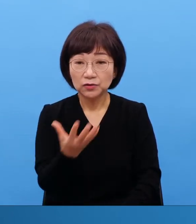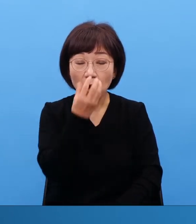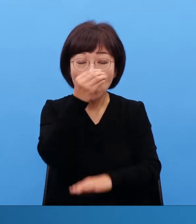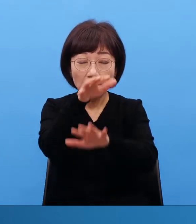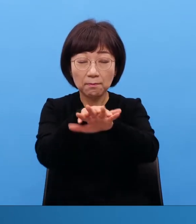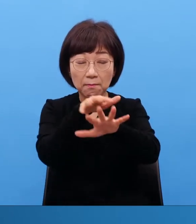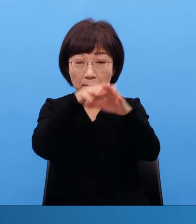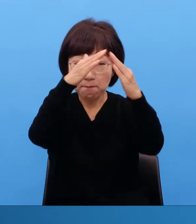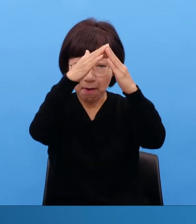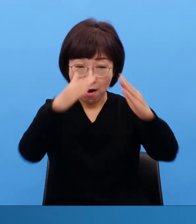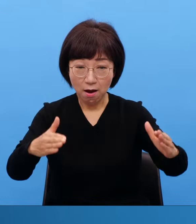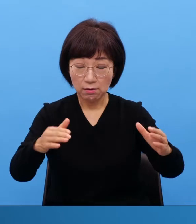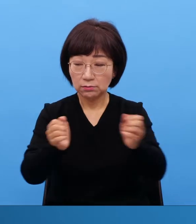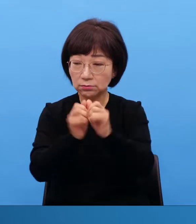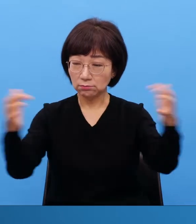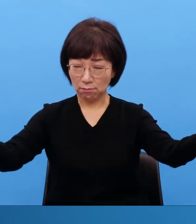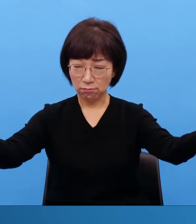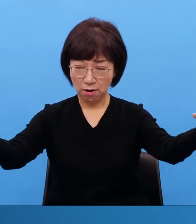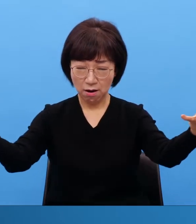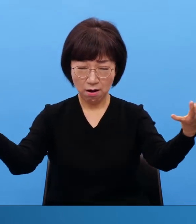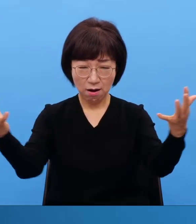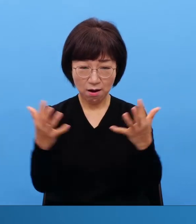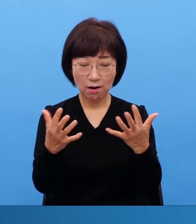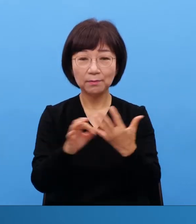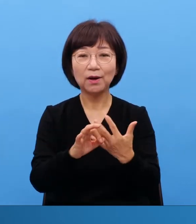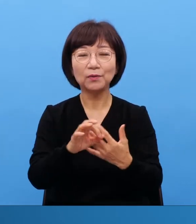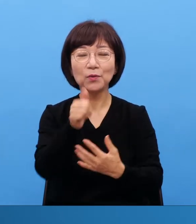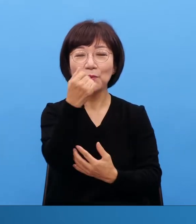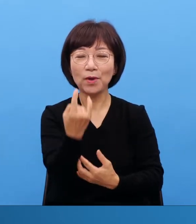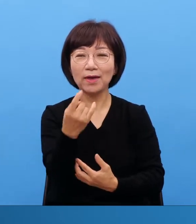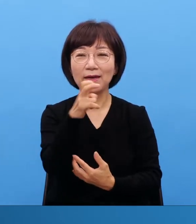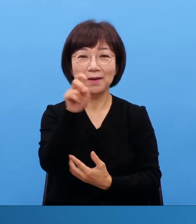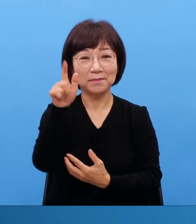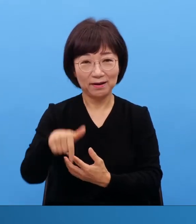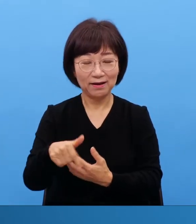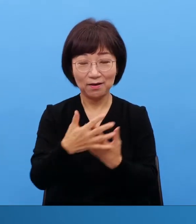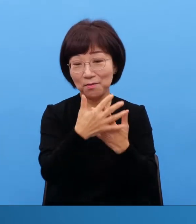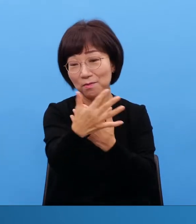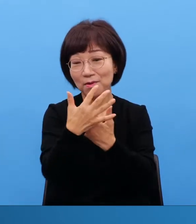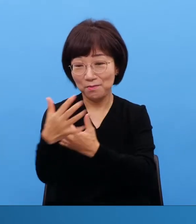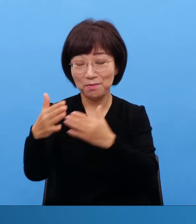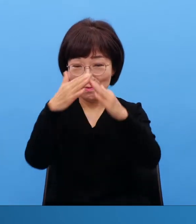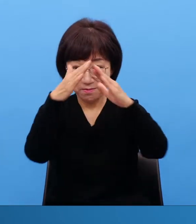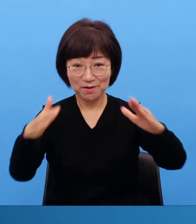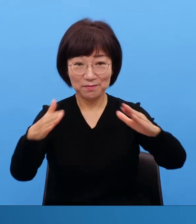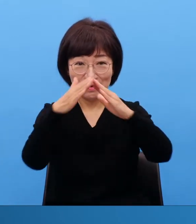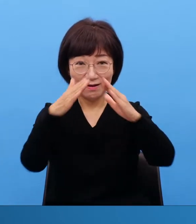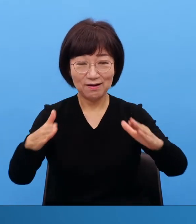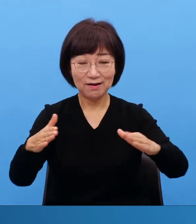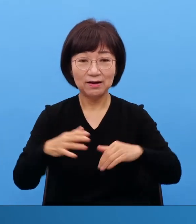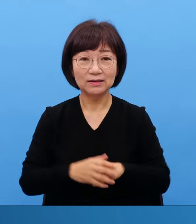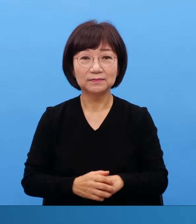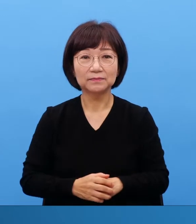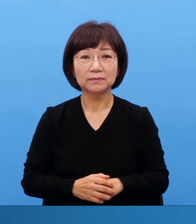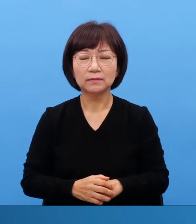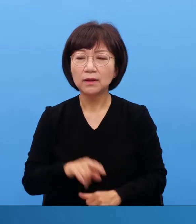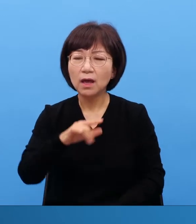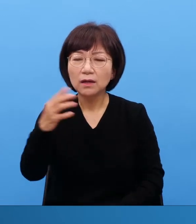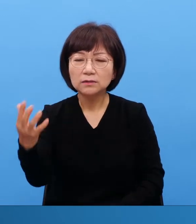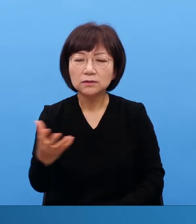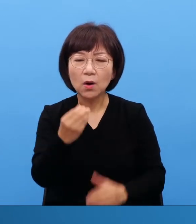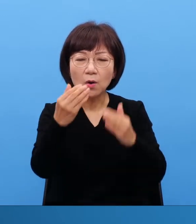성막을 얼마만큼 중요시했나면은 움직여지도록 가지고 다닐 수 있도록